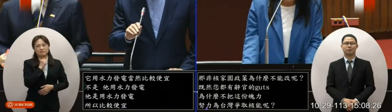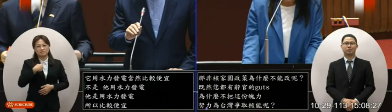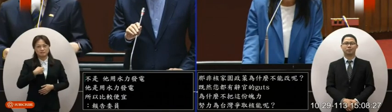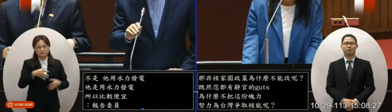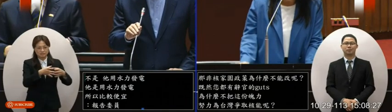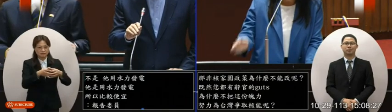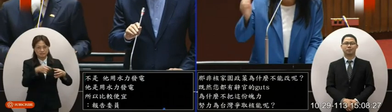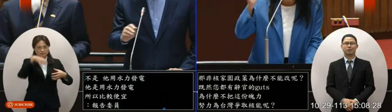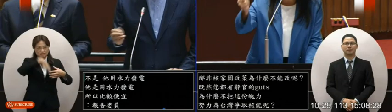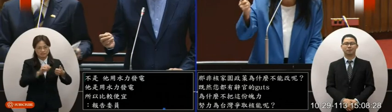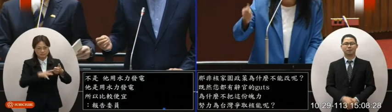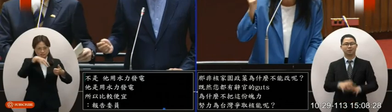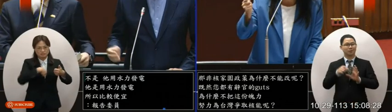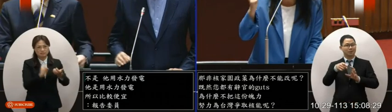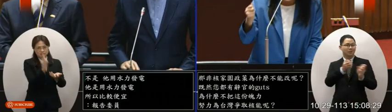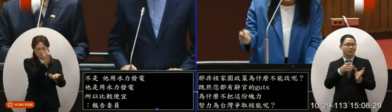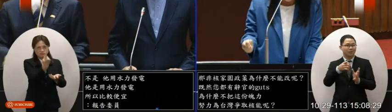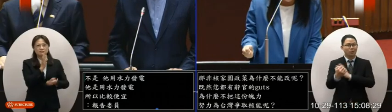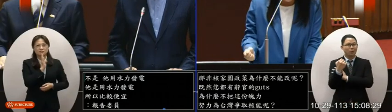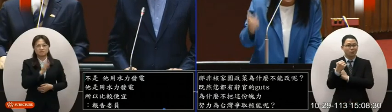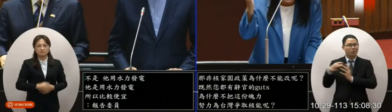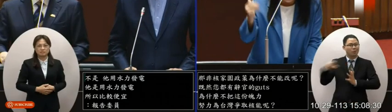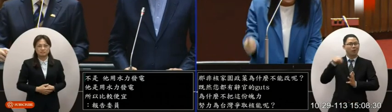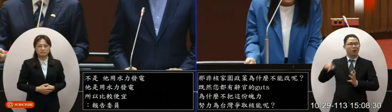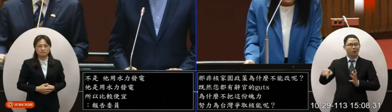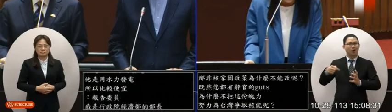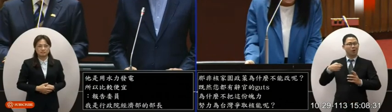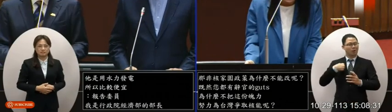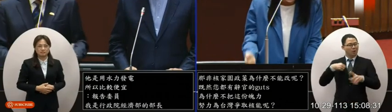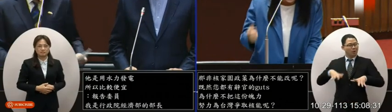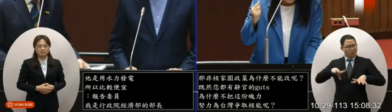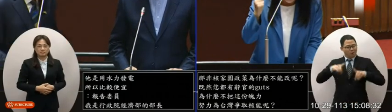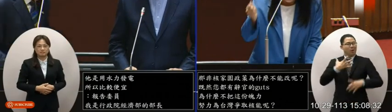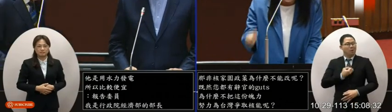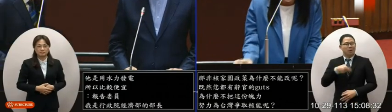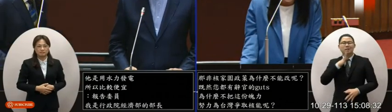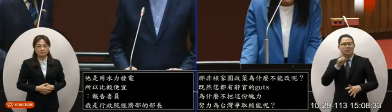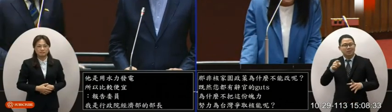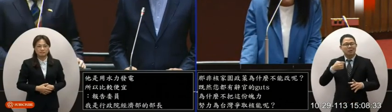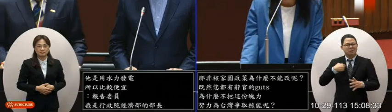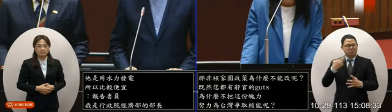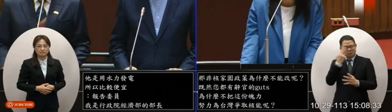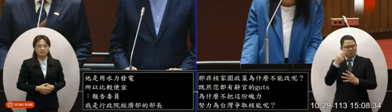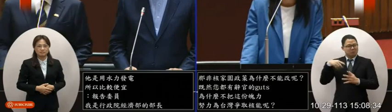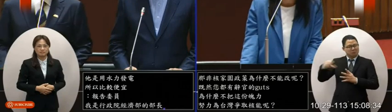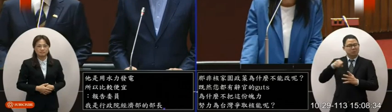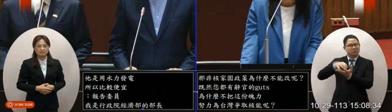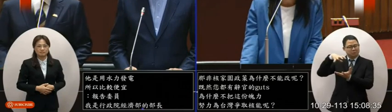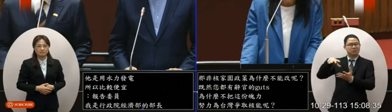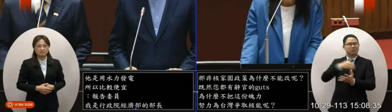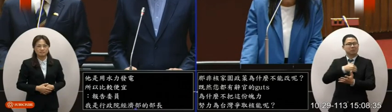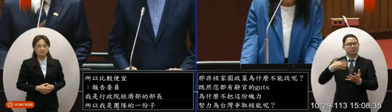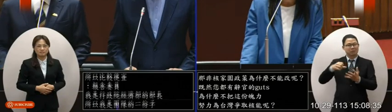隊的一份子所以你沒有辦法努力去爭取說這不是你的初衷嗎就是義無反顧的去爭取核能研